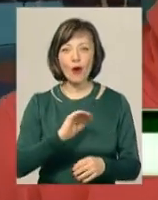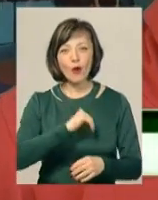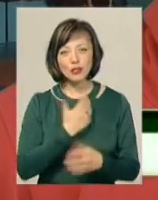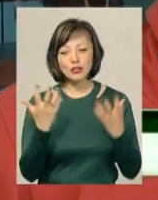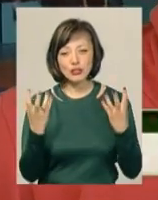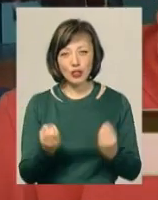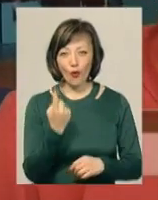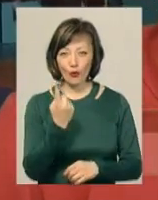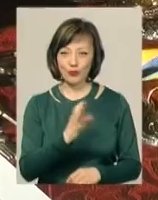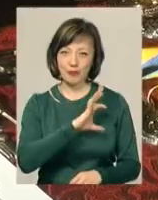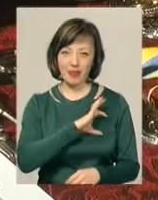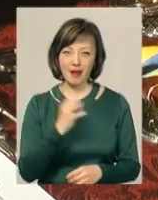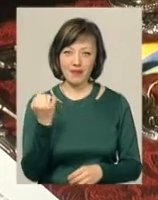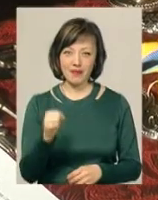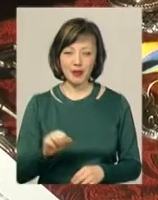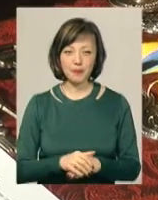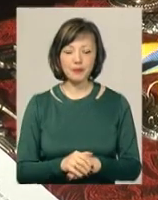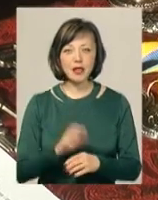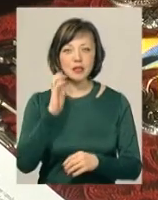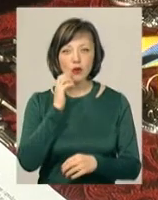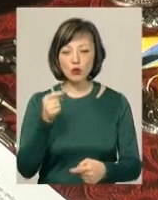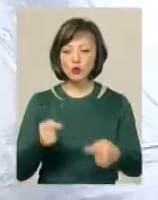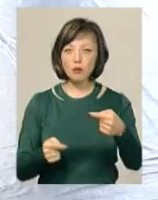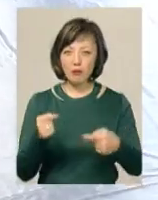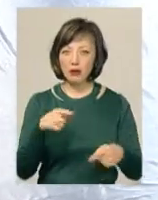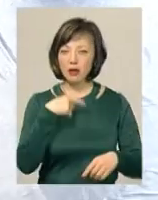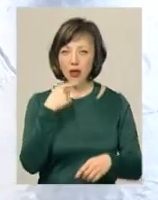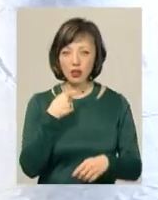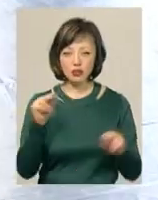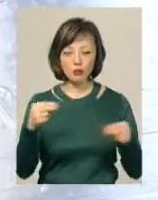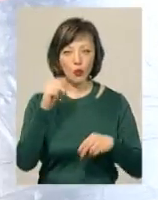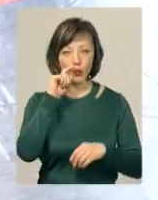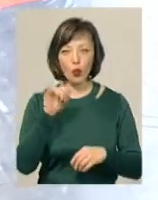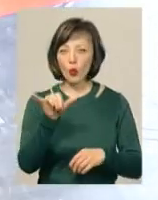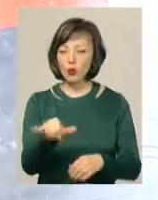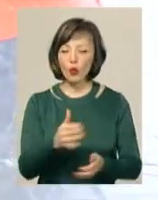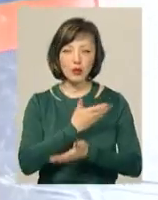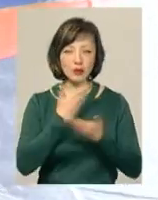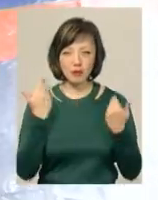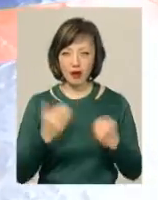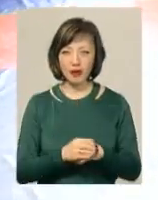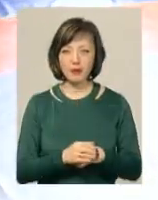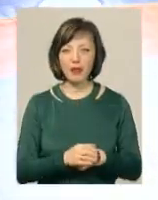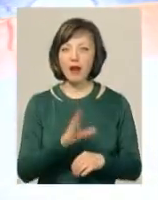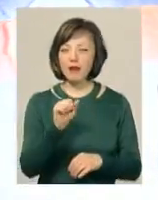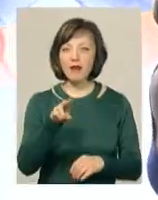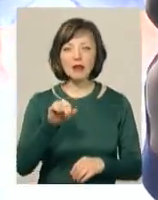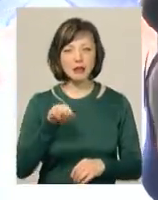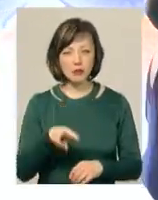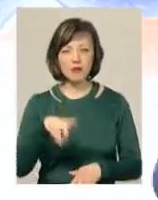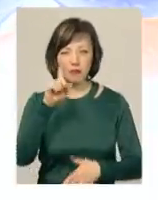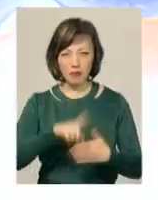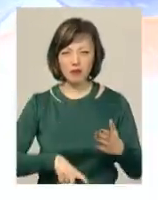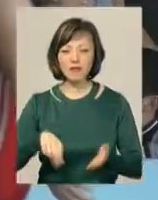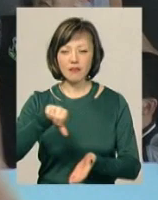виграти ще одну медаль. Серйозних суперників на обласних змаганнях, каже, чемпіон України у нього немає. І Вадим не сумнівається, виступить